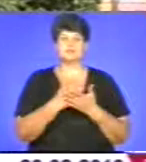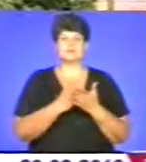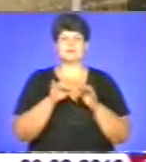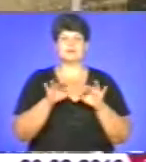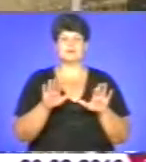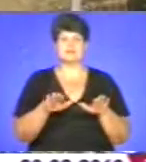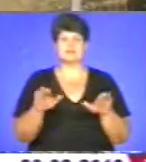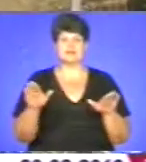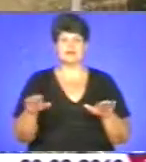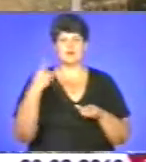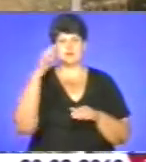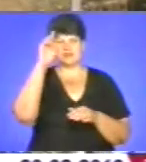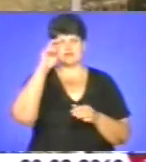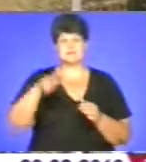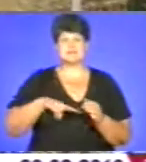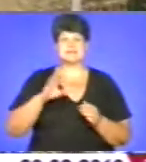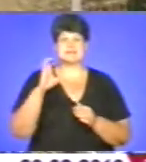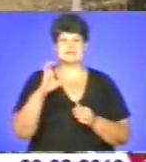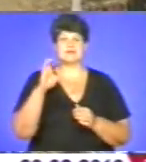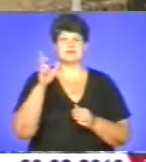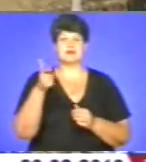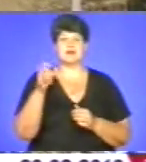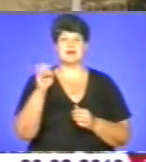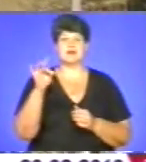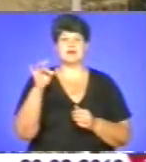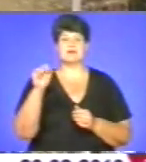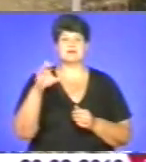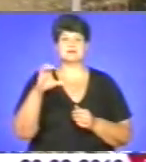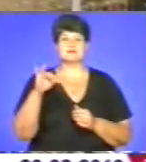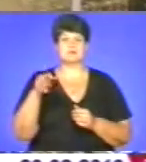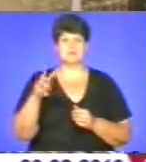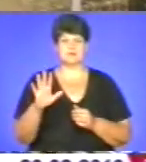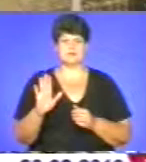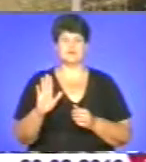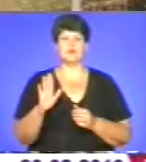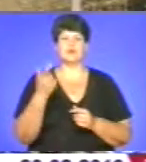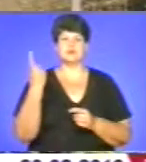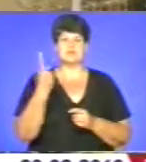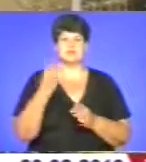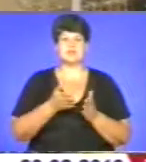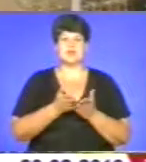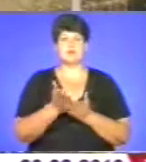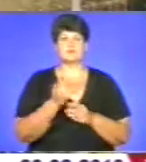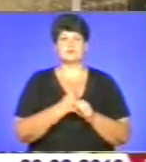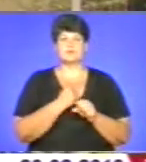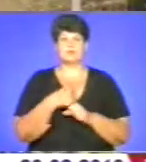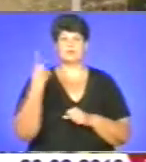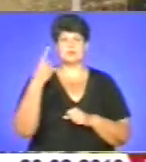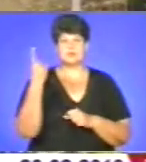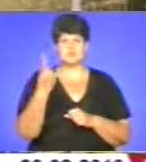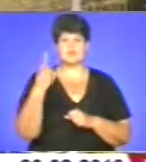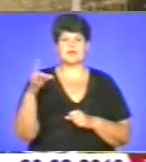облдержадміністрації Степан Герасимів. Питання з цієї на правового захисту дітей є одним з пріоритетних напрямів роботи обласної